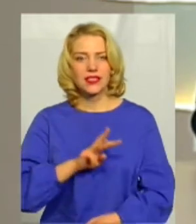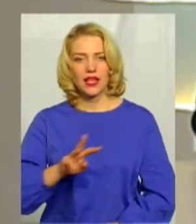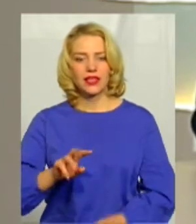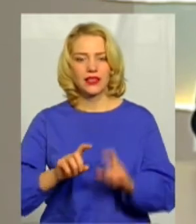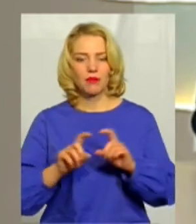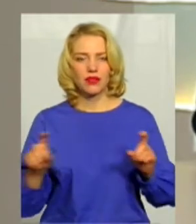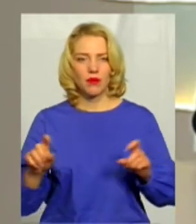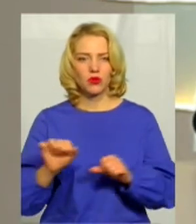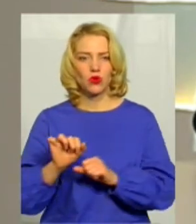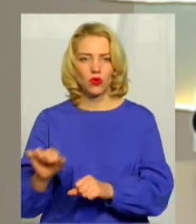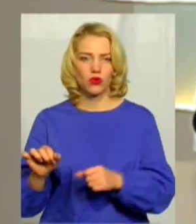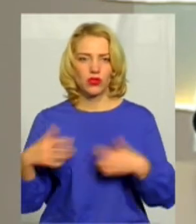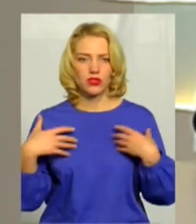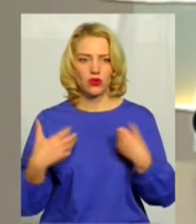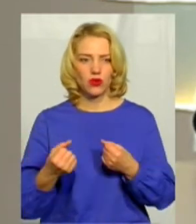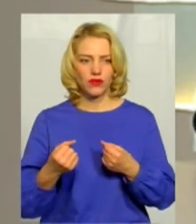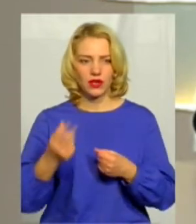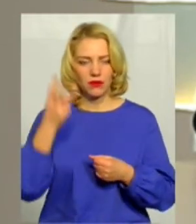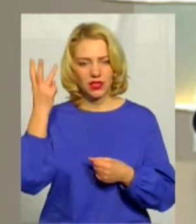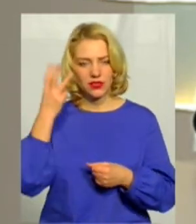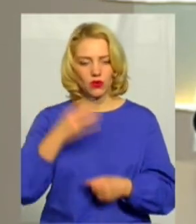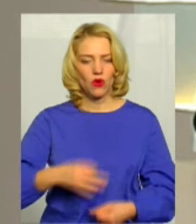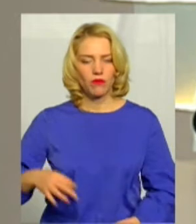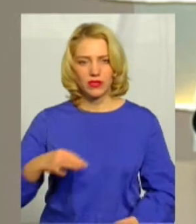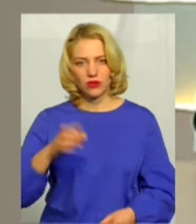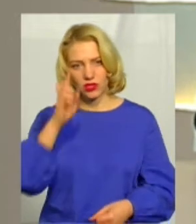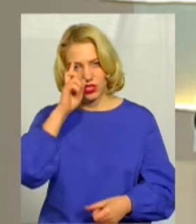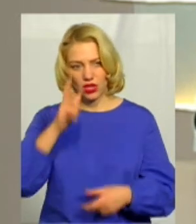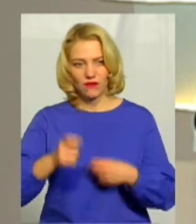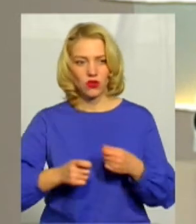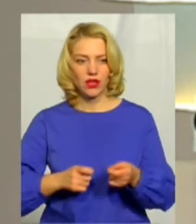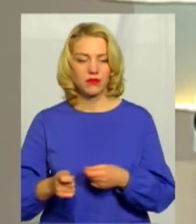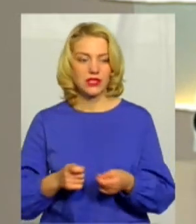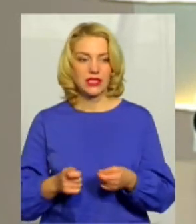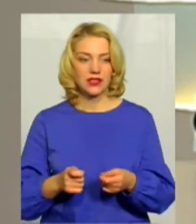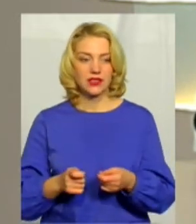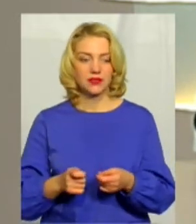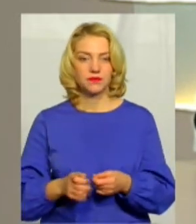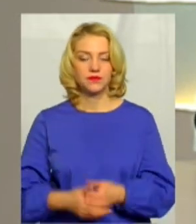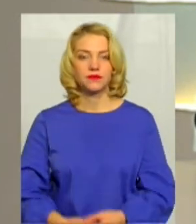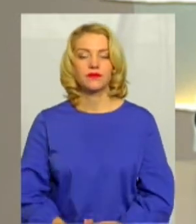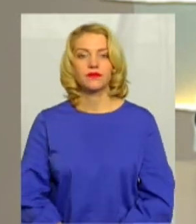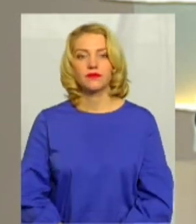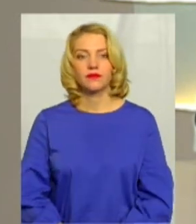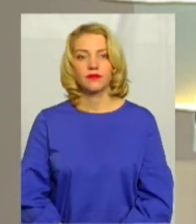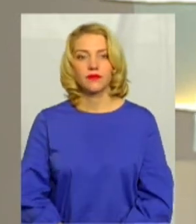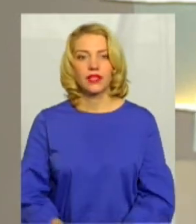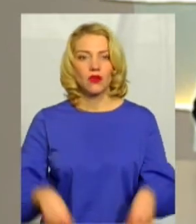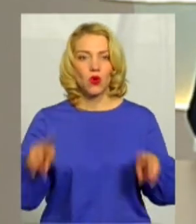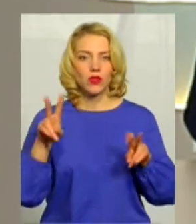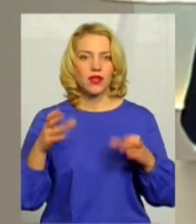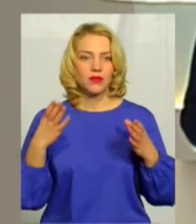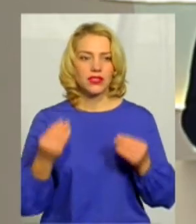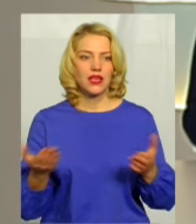охорони здоров'я Хмельницької обласної державної адміністрації. У темі дня,